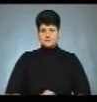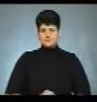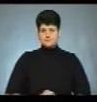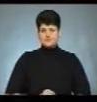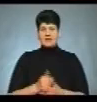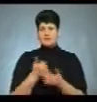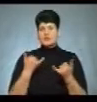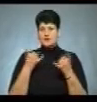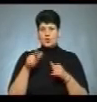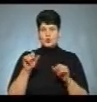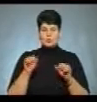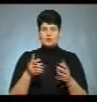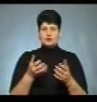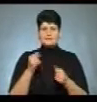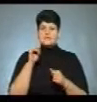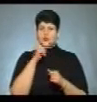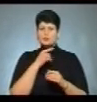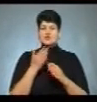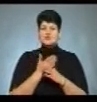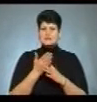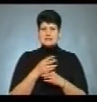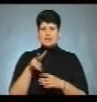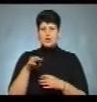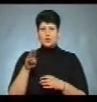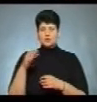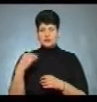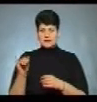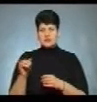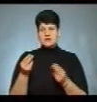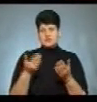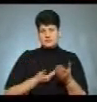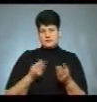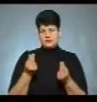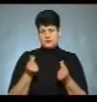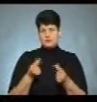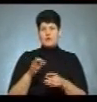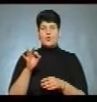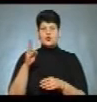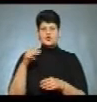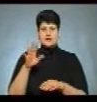сьогодні люди можуть отримати зекономлені субсидії за лютий готівкою у відділеннях Ощадбанку.